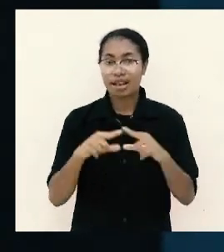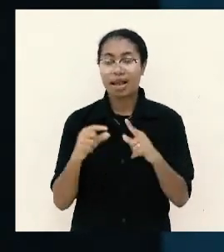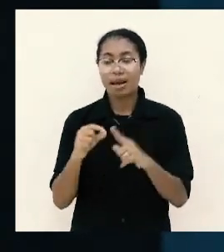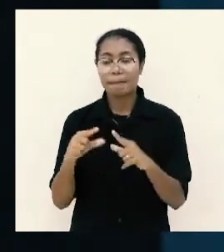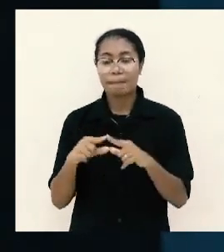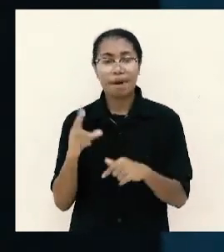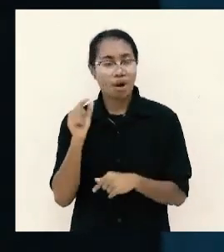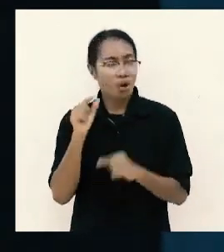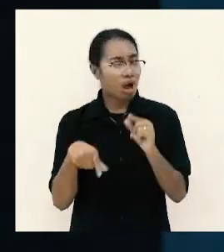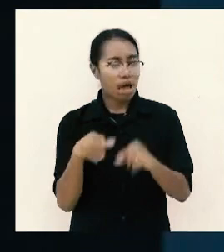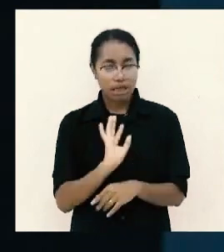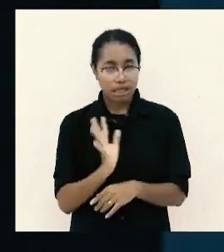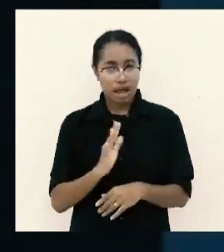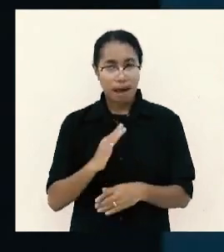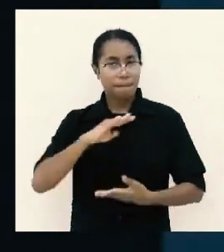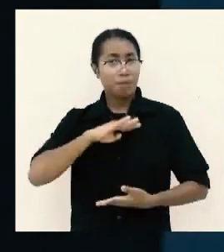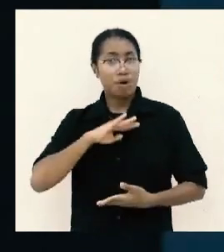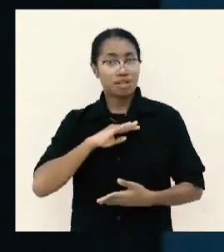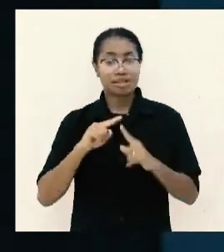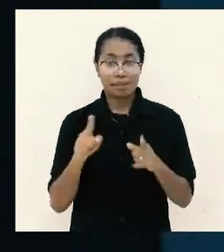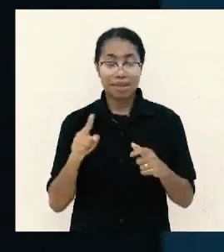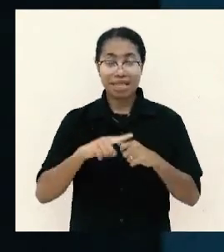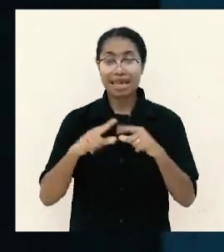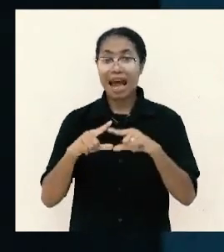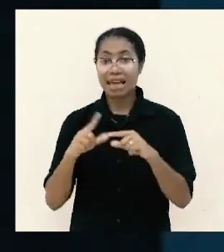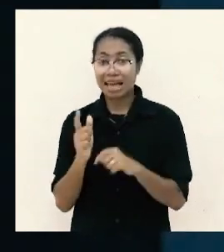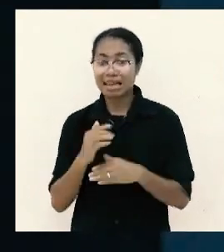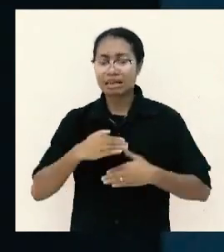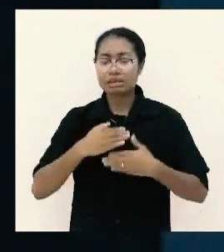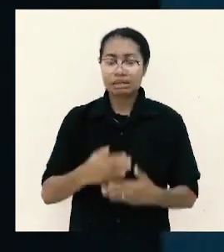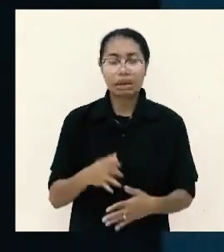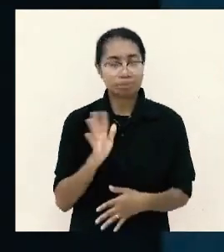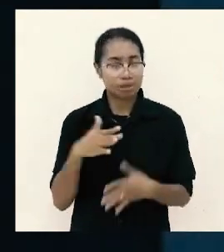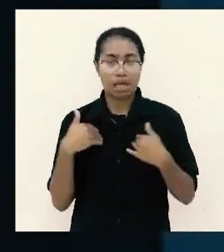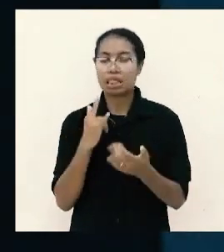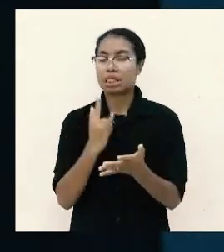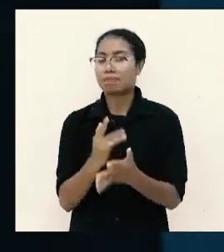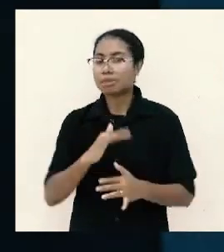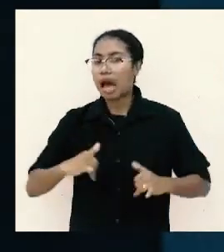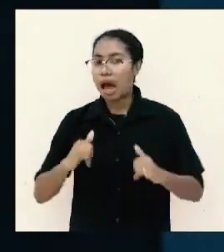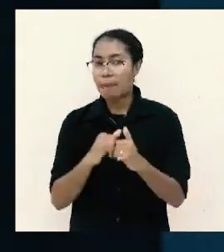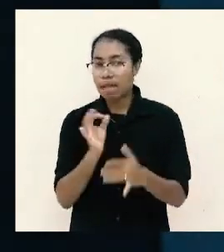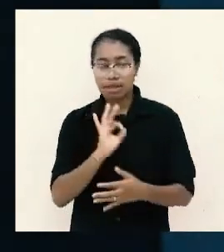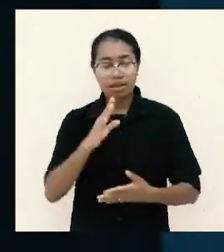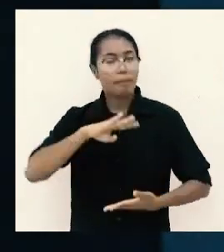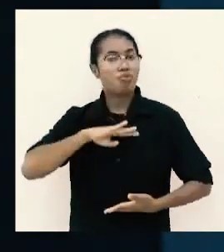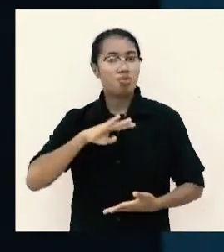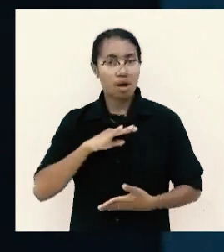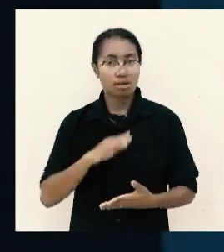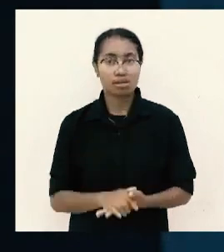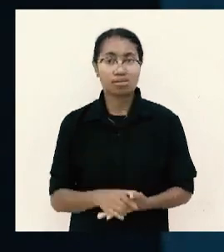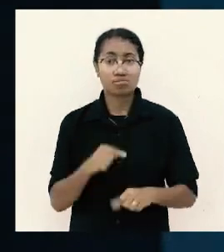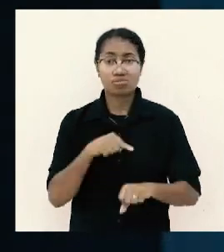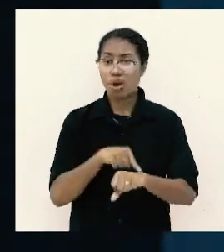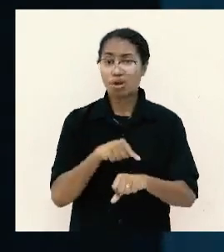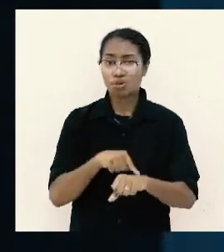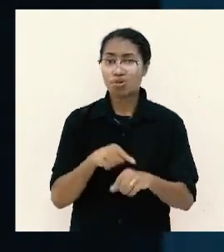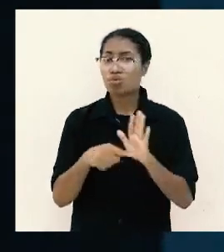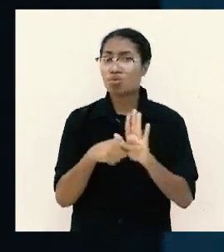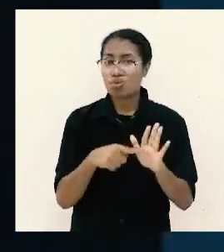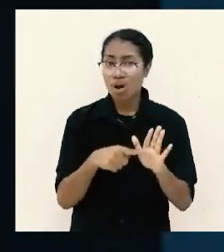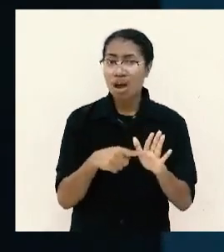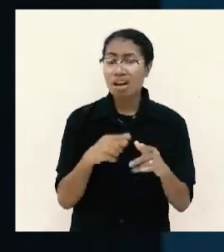puas tapi kaya dan kenyang juga bisa bikin orang tidak puas maka pada waktu kurang dan lapar perlu